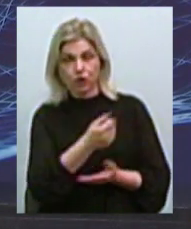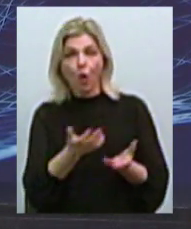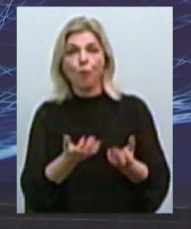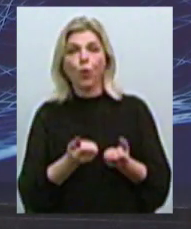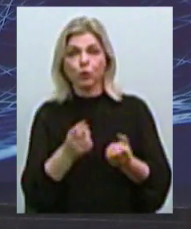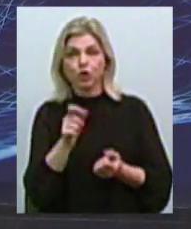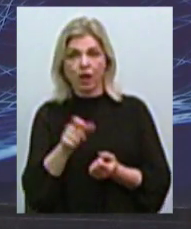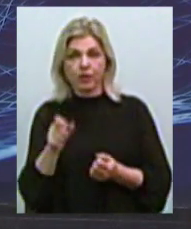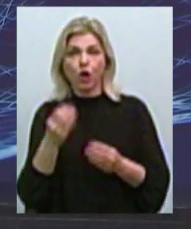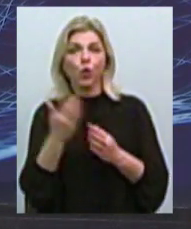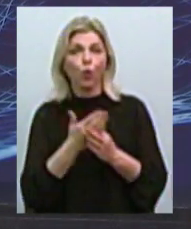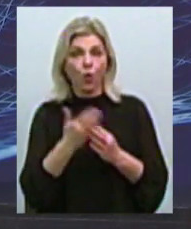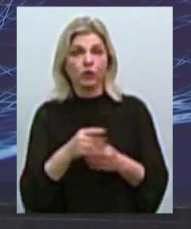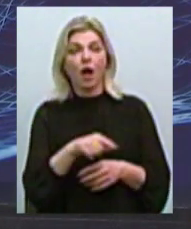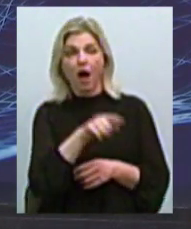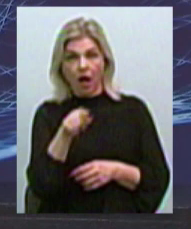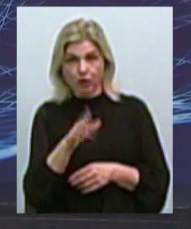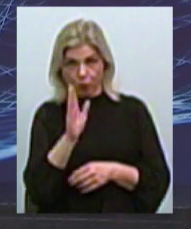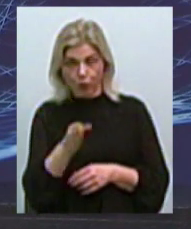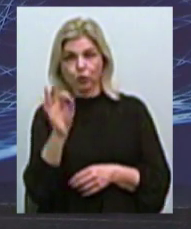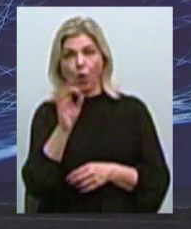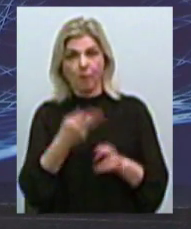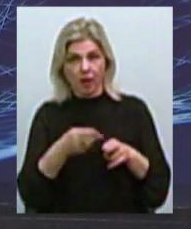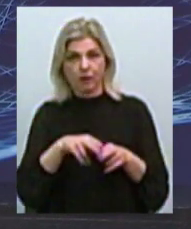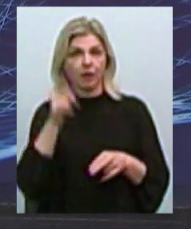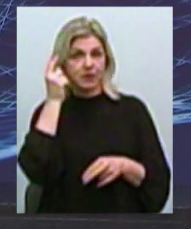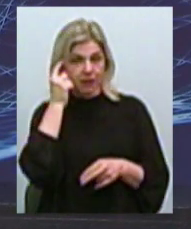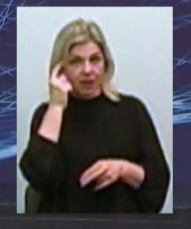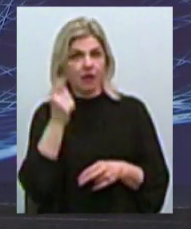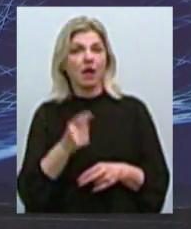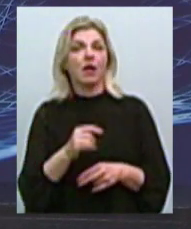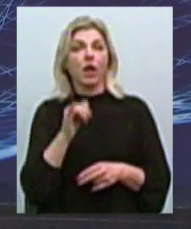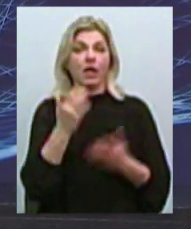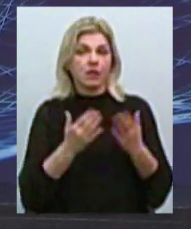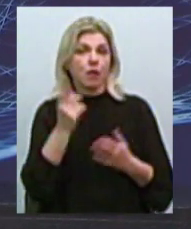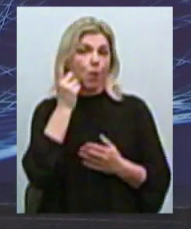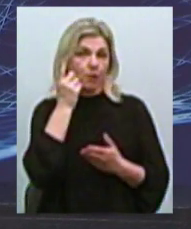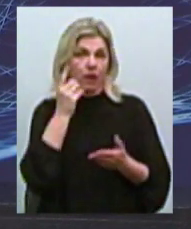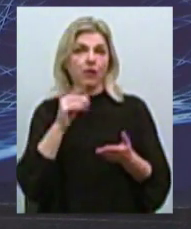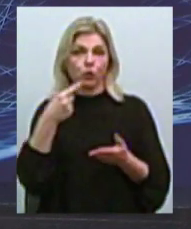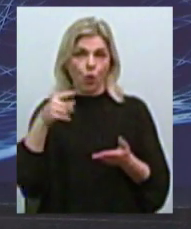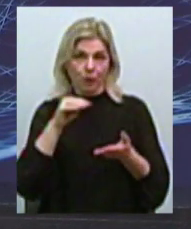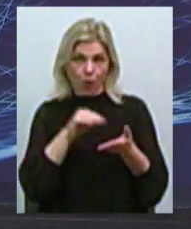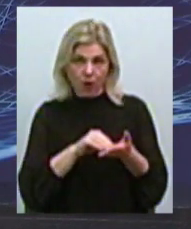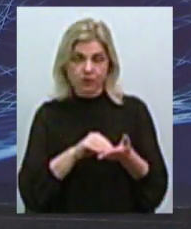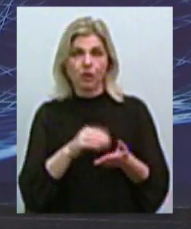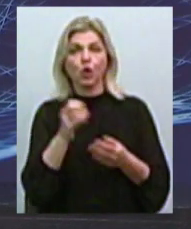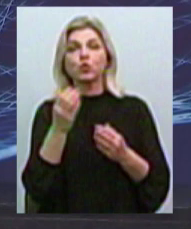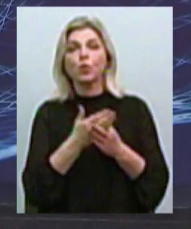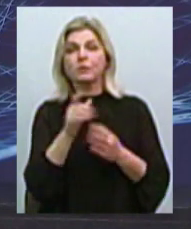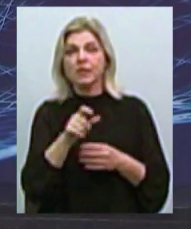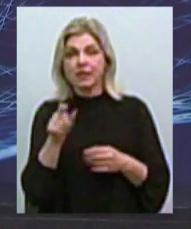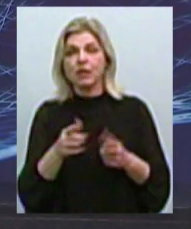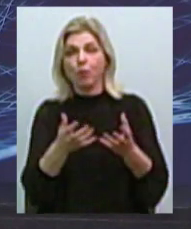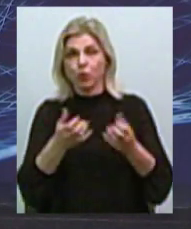льгот, вони будуть об цьому знати. Якщо мобільний телефон указан, то субсидісты наші получають